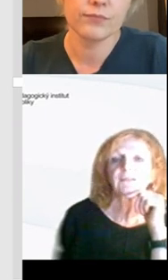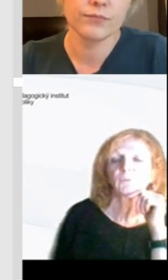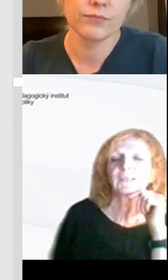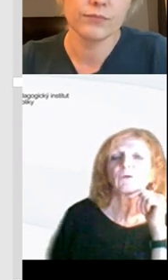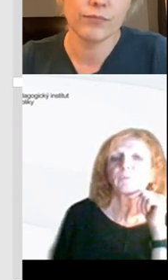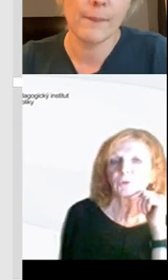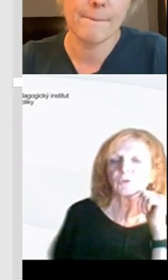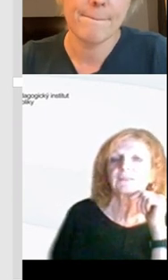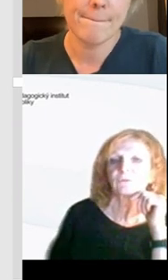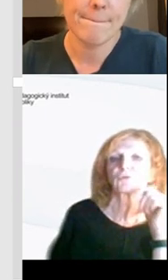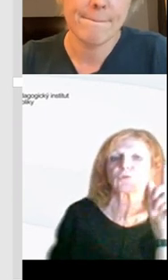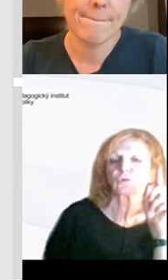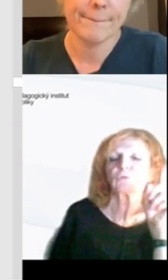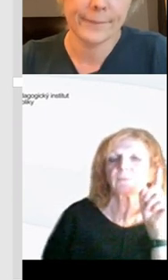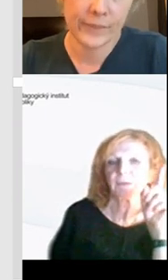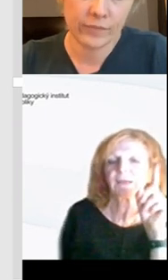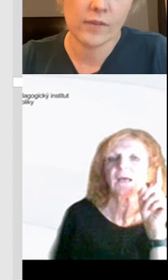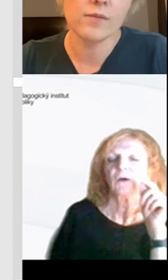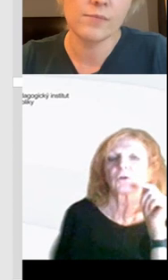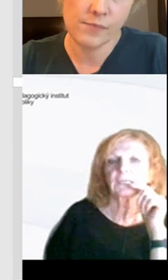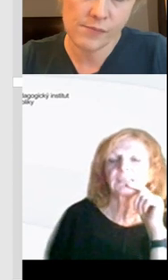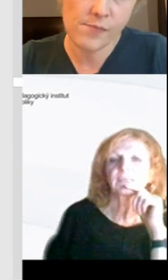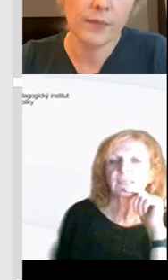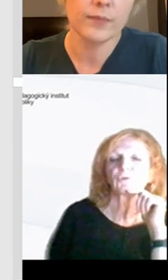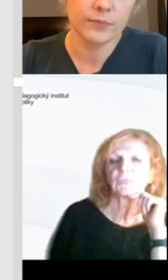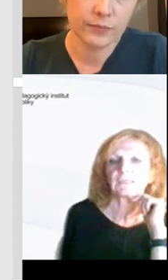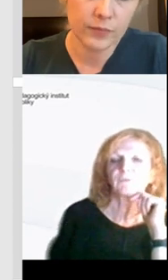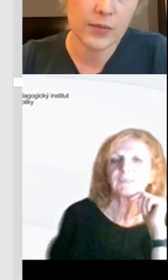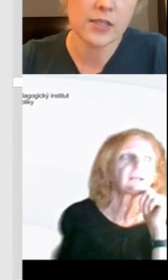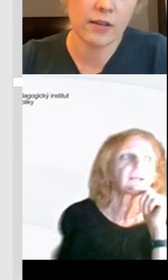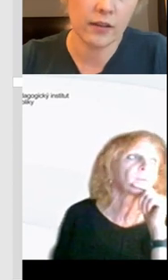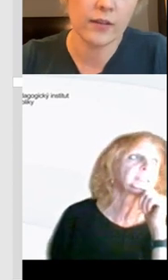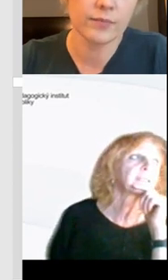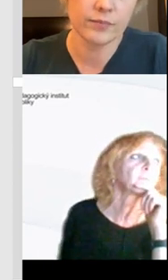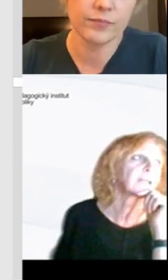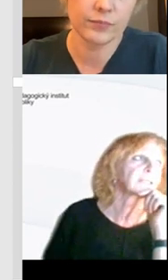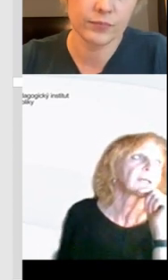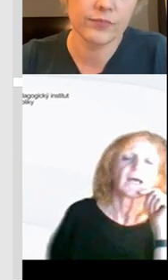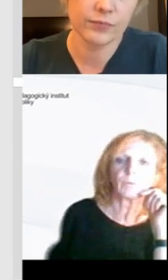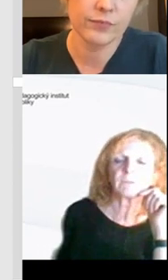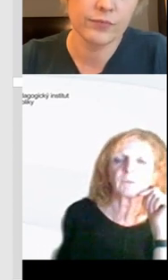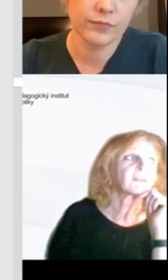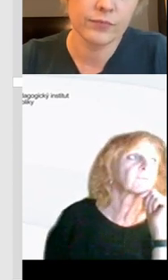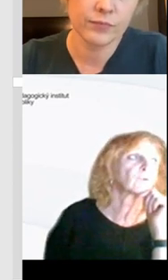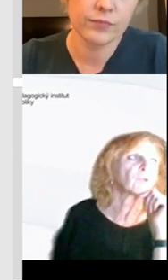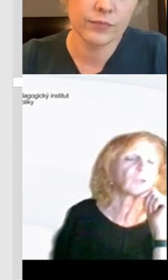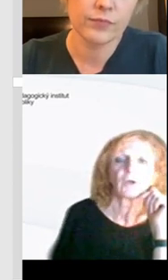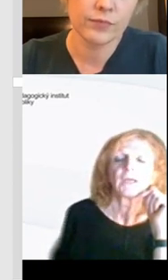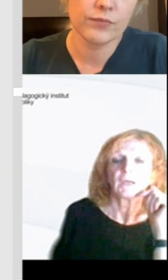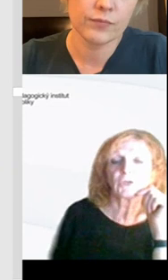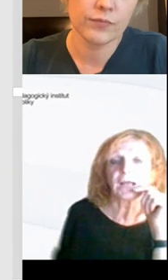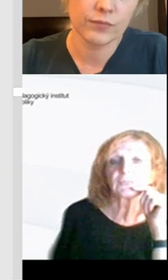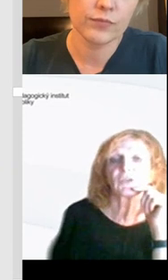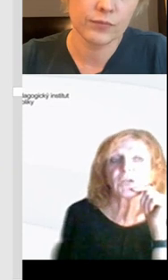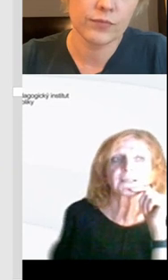užívat, jenom budete upozorněvat na to, že to jsou ty pravidla, o kterých jsme se už někdy povídali, budeme se k ním vrátit a ubezpečovat se v tom, že